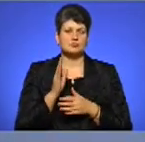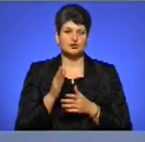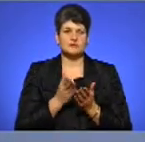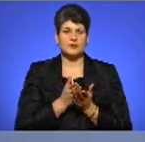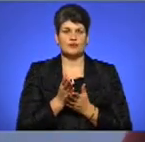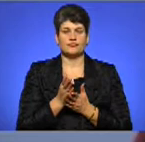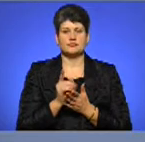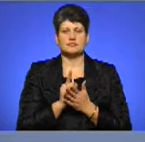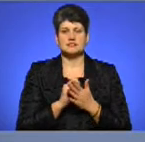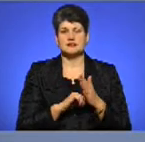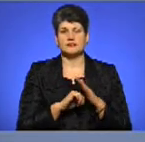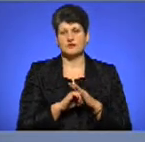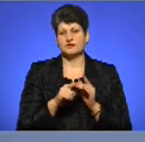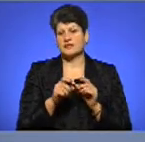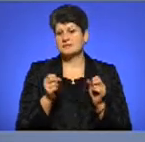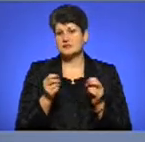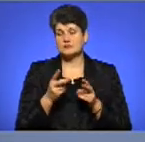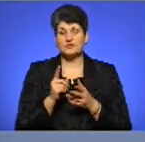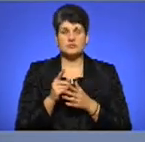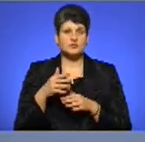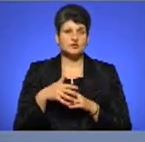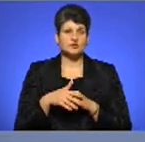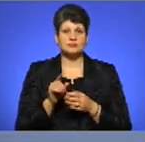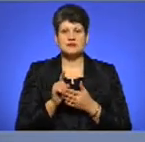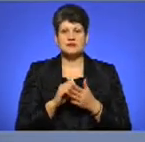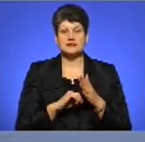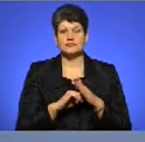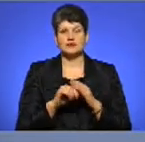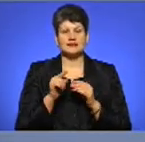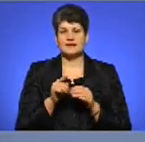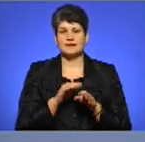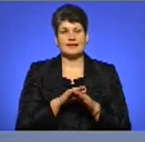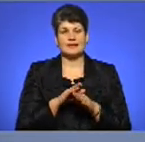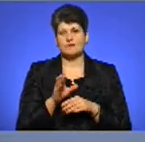Ніна Южаніна, напевно, як спеціаліст, мала би розуміти, що пенсійний фонд так не наповнюється.